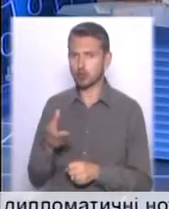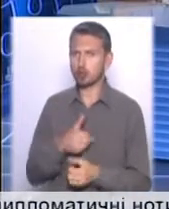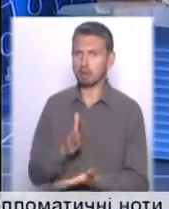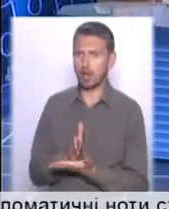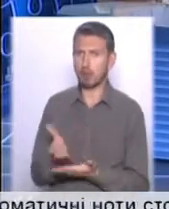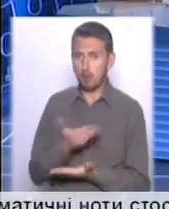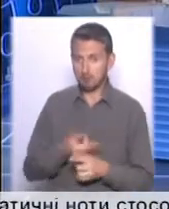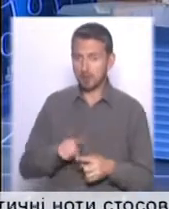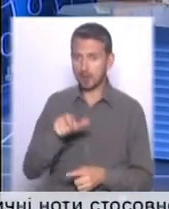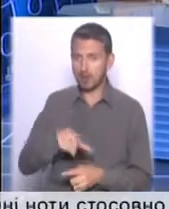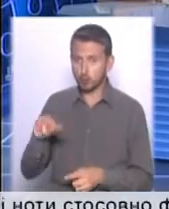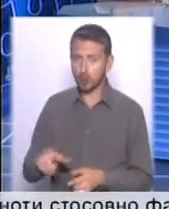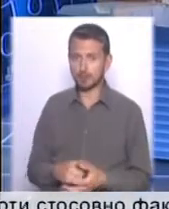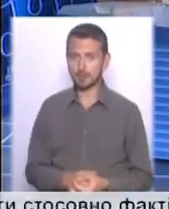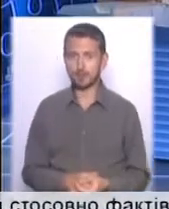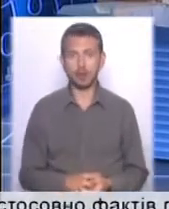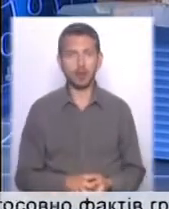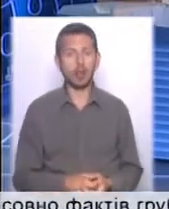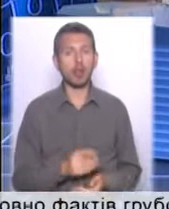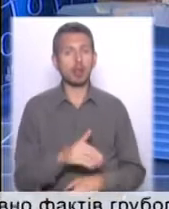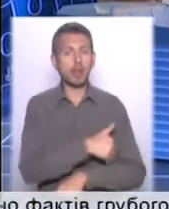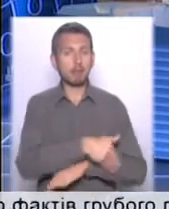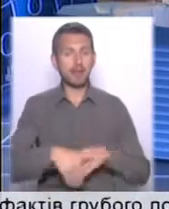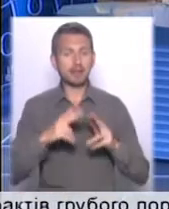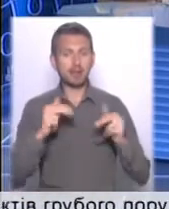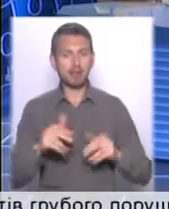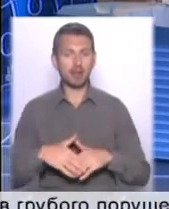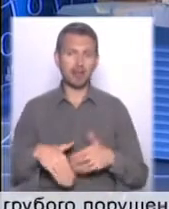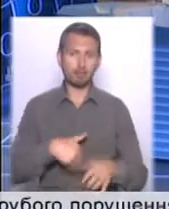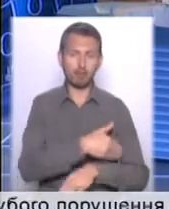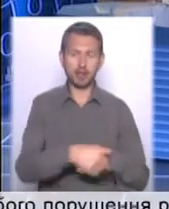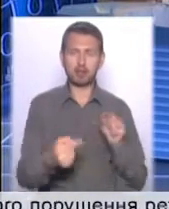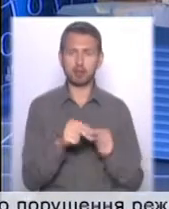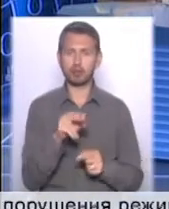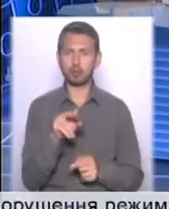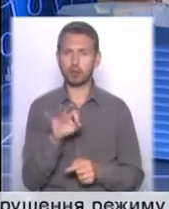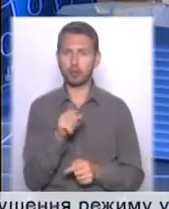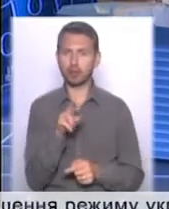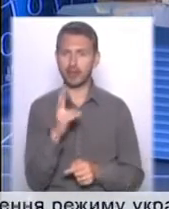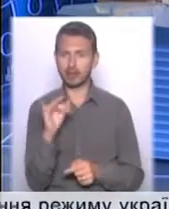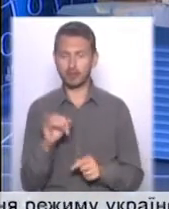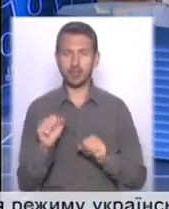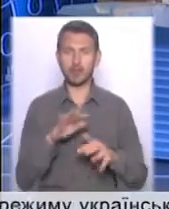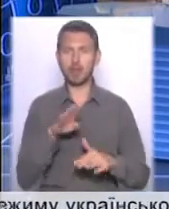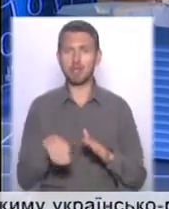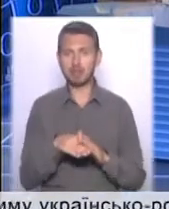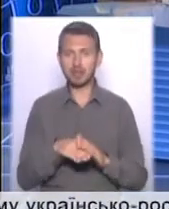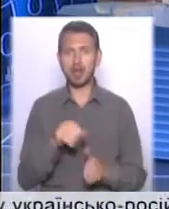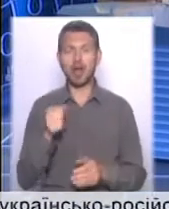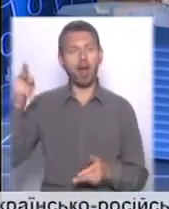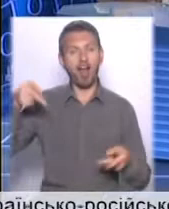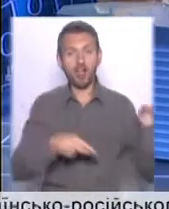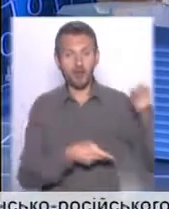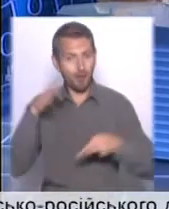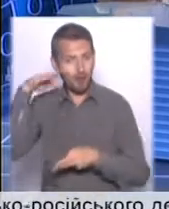Ми це люди, кияни, прошу. Ще, як на березі Дніпра, в на лівому березі, наприклад, з яким віддавали під аквапарк, а зараз там будуються житловий масив. Це точно.